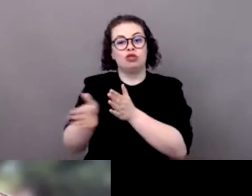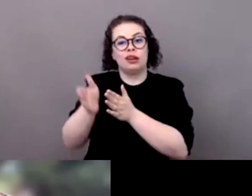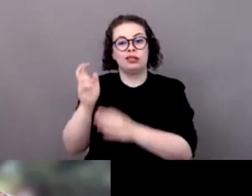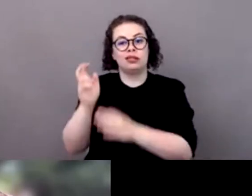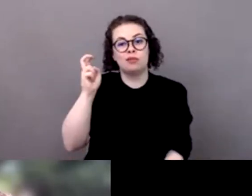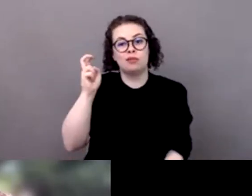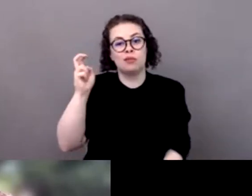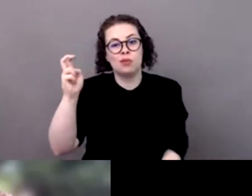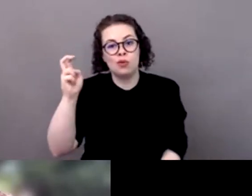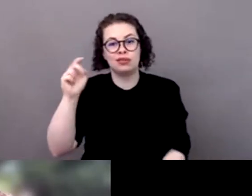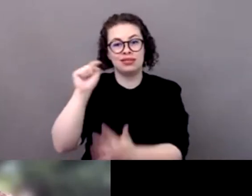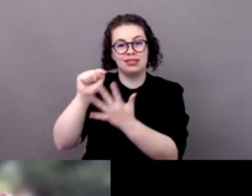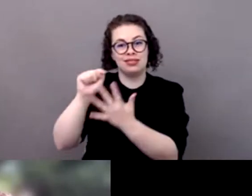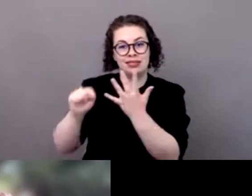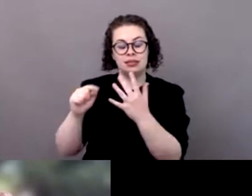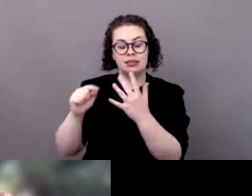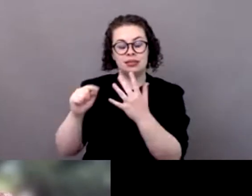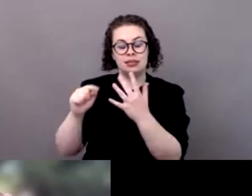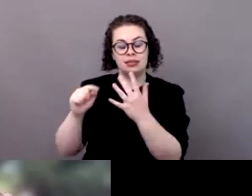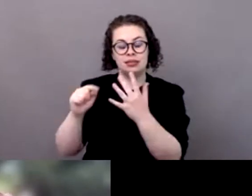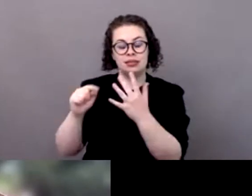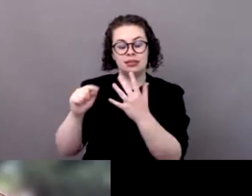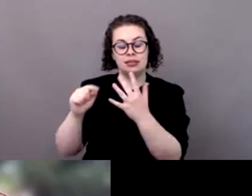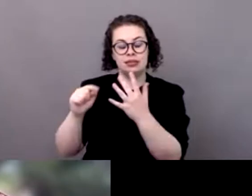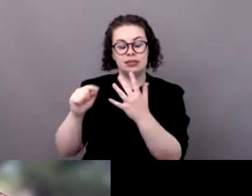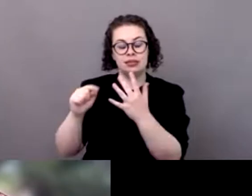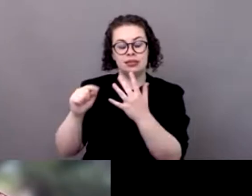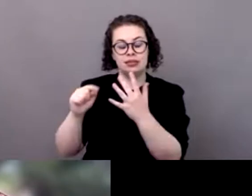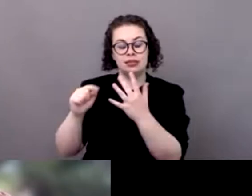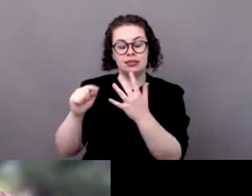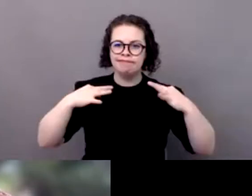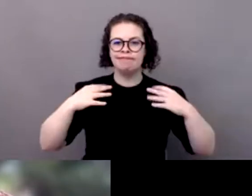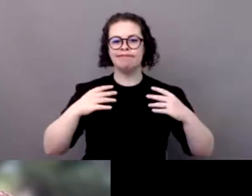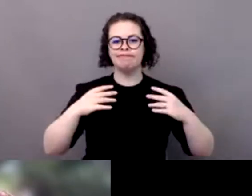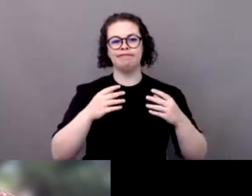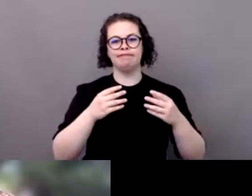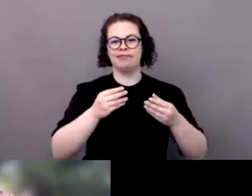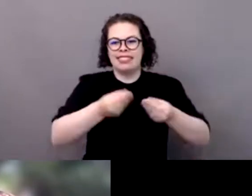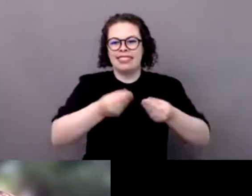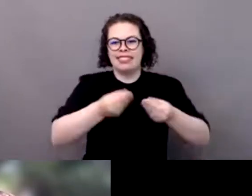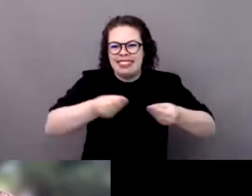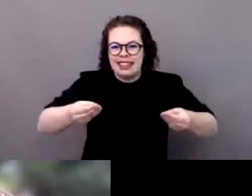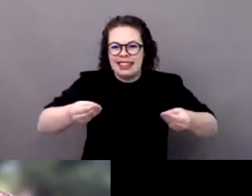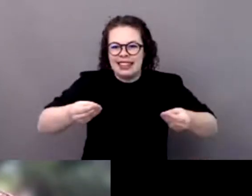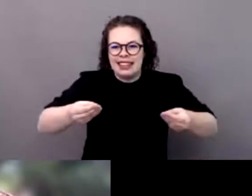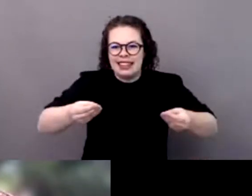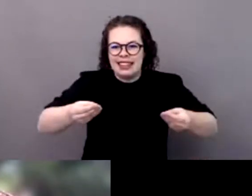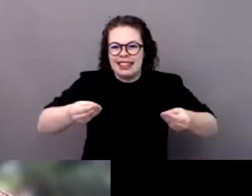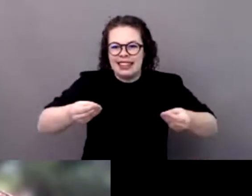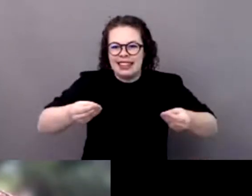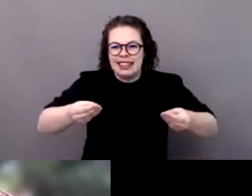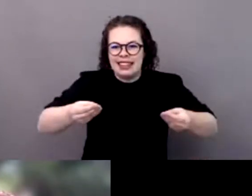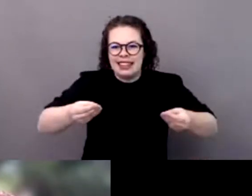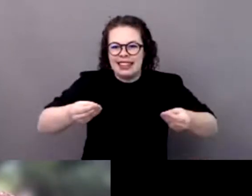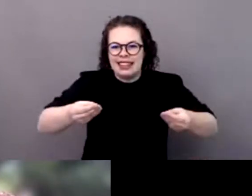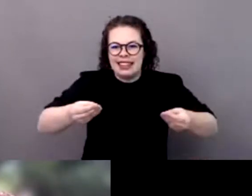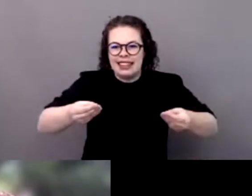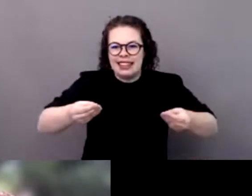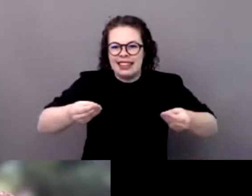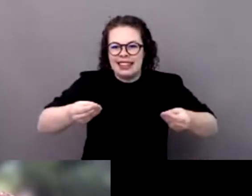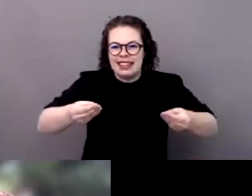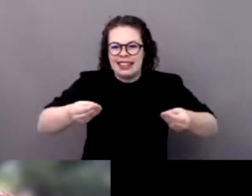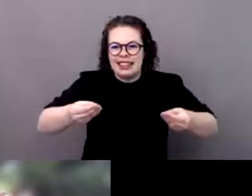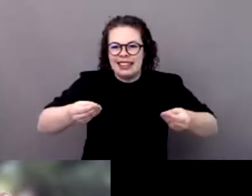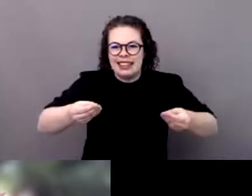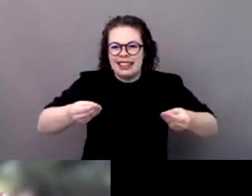qui peut être important notamment dans le spectacle sportif qui on aurait tout intérêt à s'y